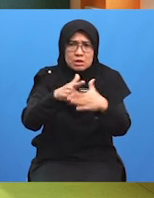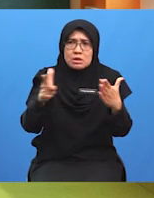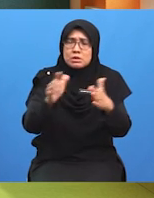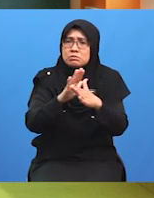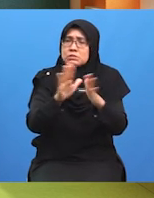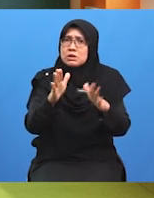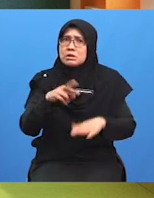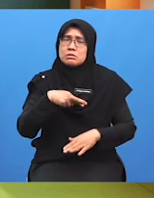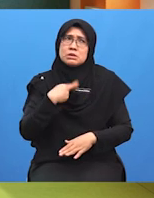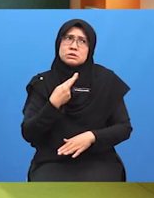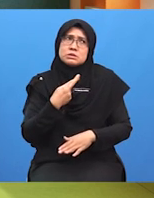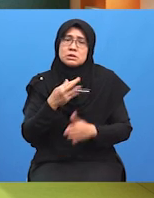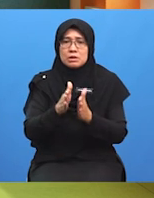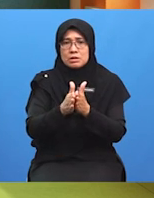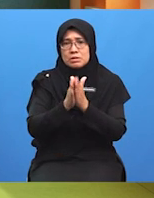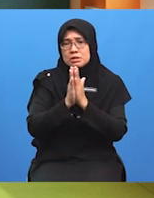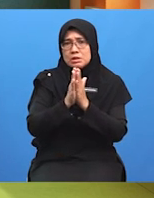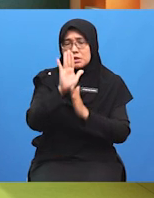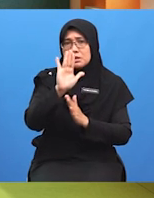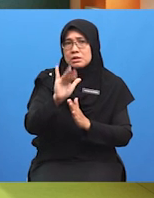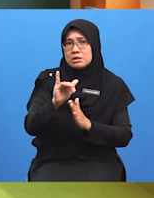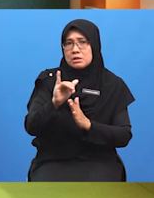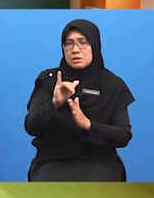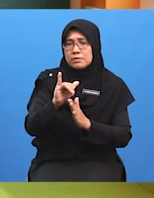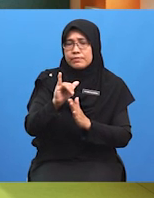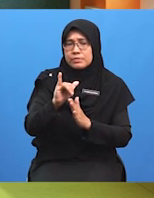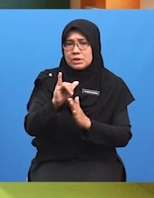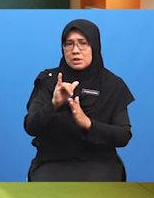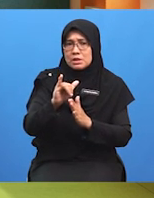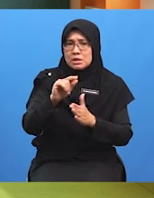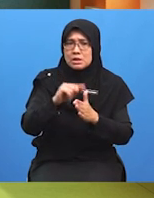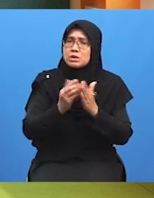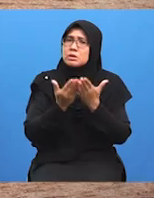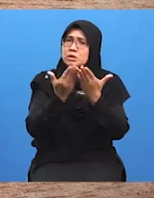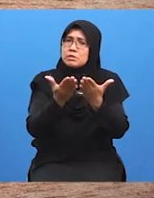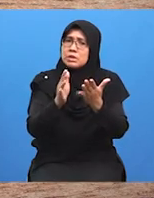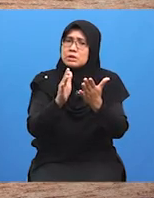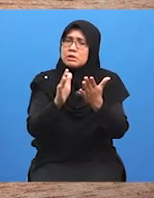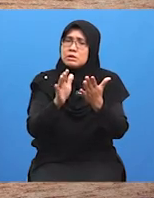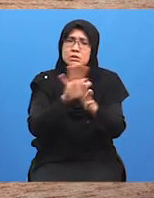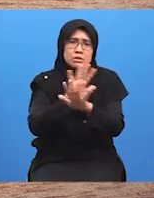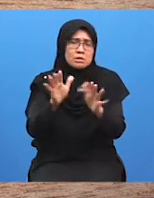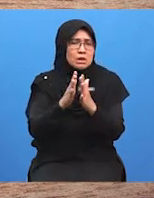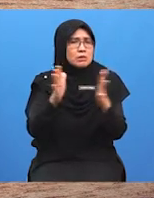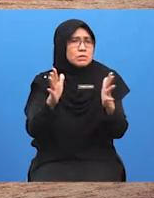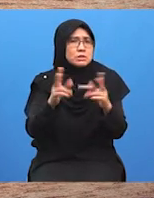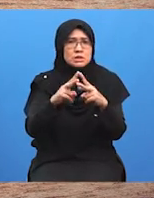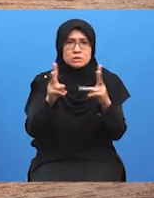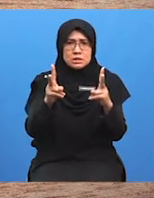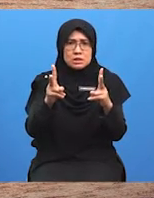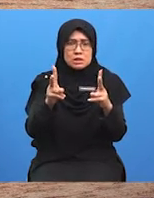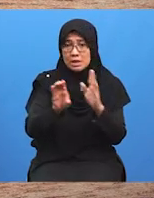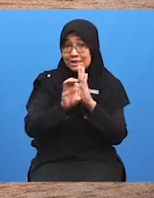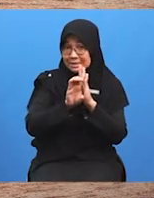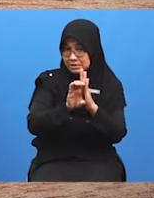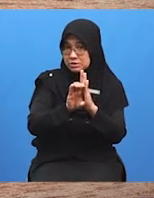permintaan yang dikemukakan tidak terlalu besar Contoh situasi nibbling